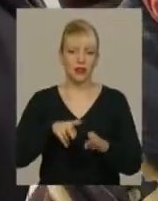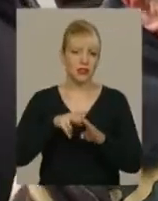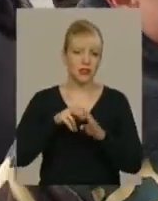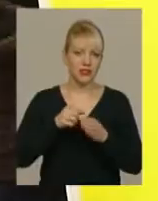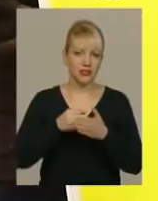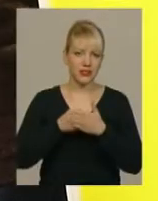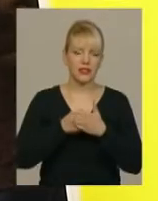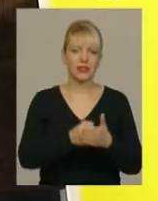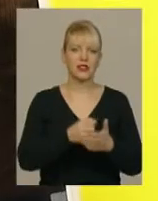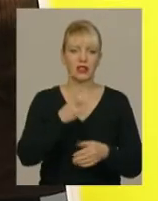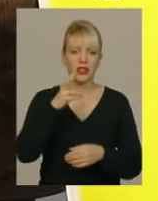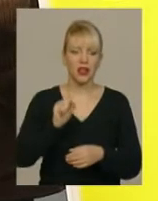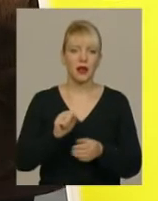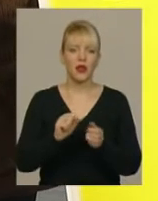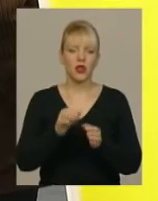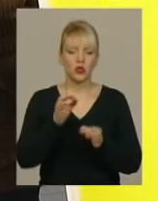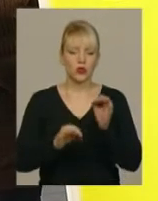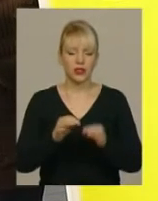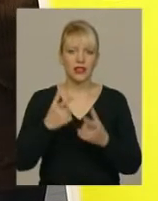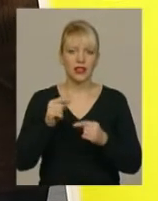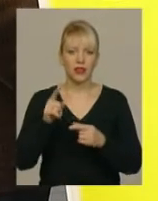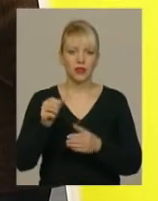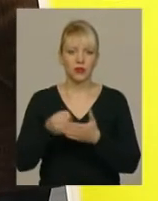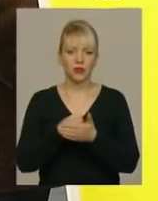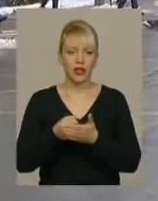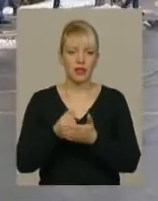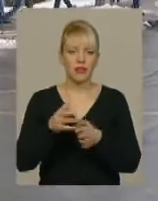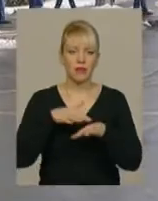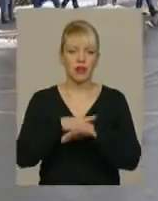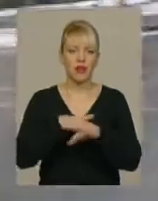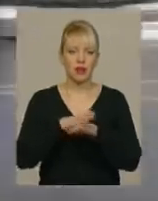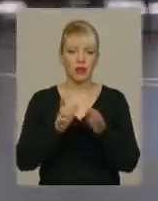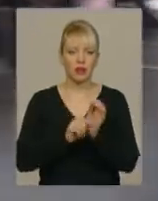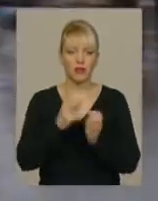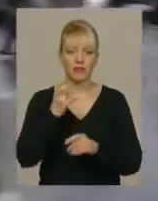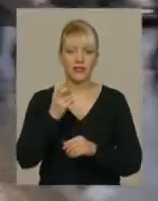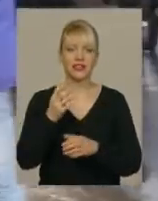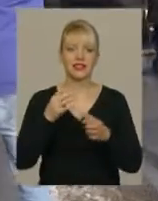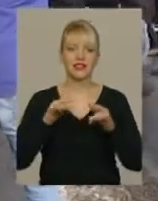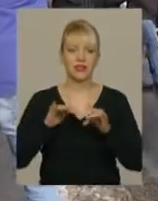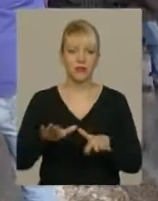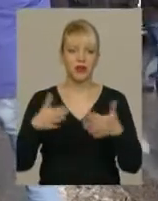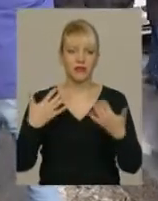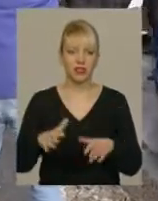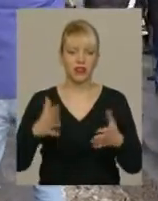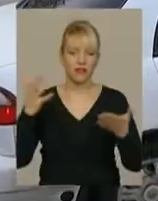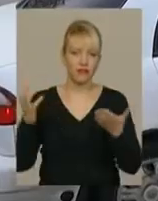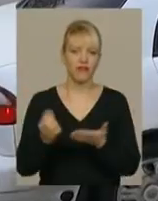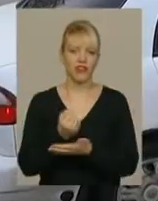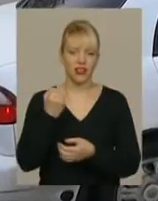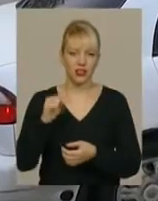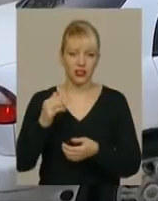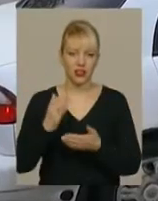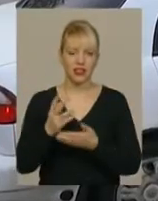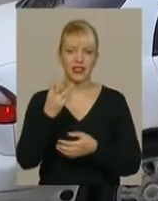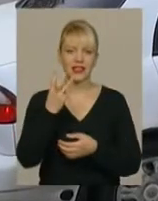судяться за перерахунок пенсій. За словами Дмитра Корнацького, більше 200 справ вже виграно, 400 знаходяться на розгляді. І більше 30